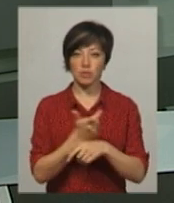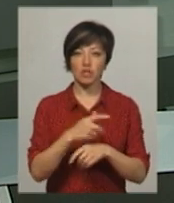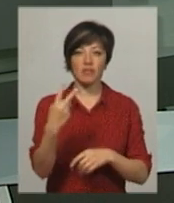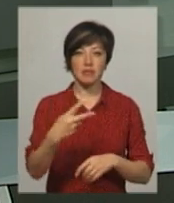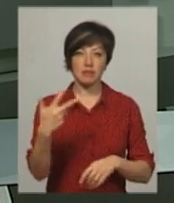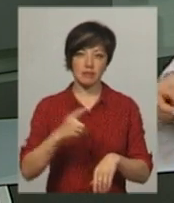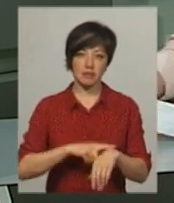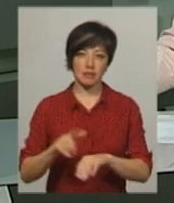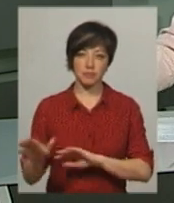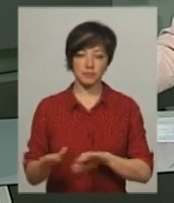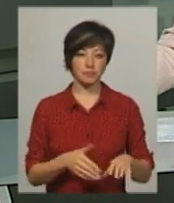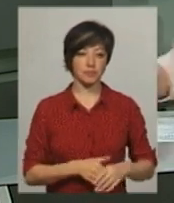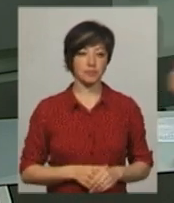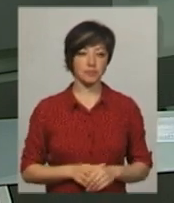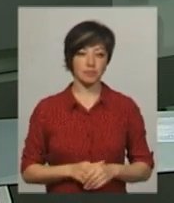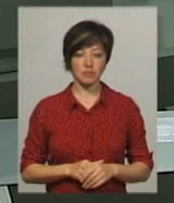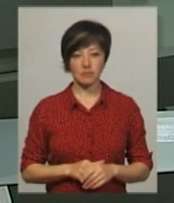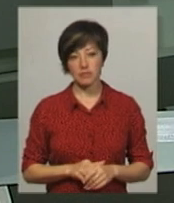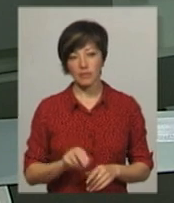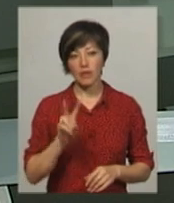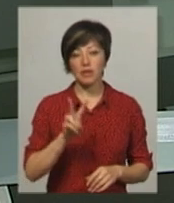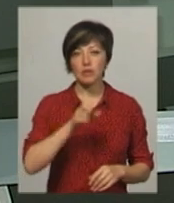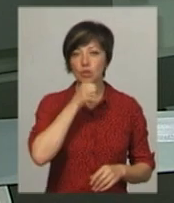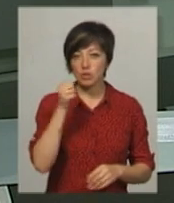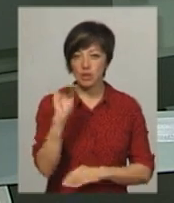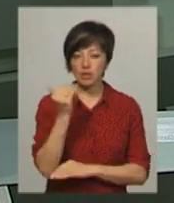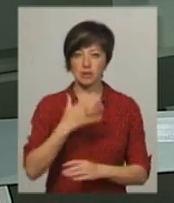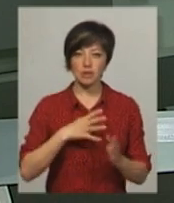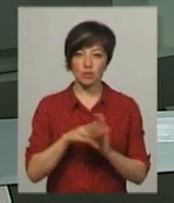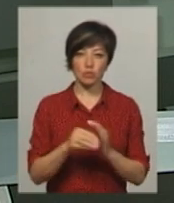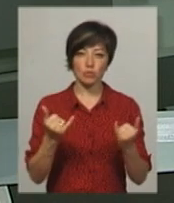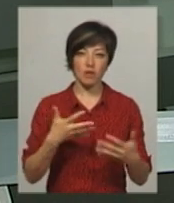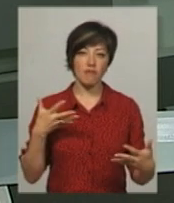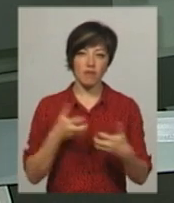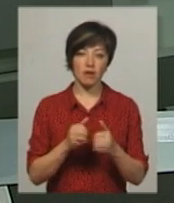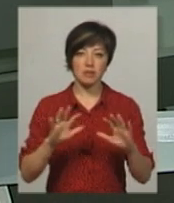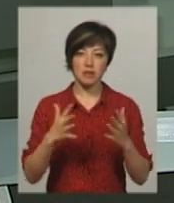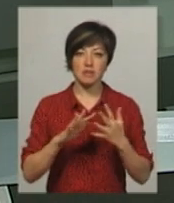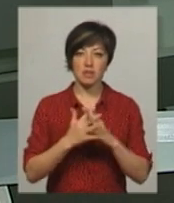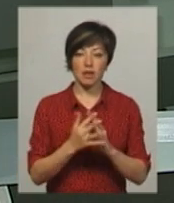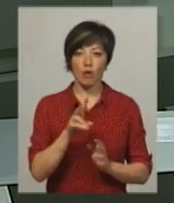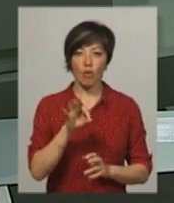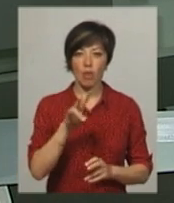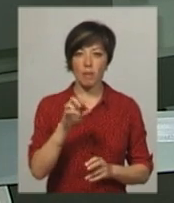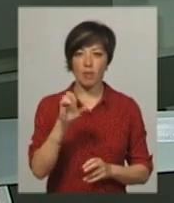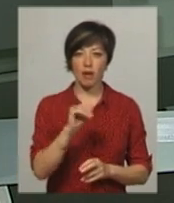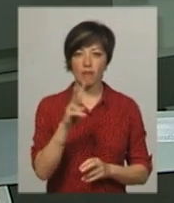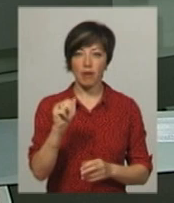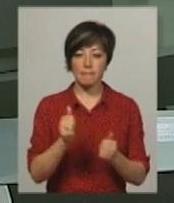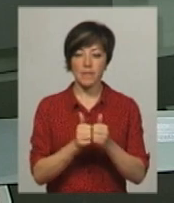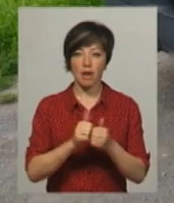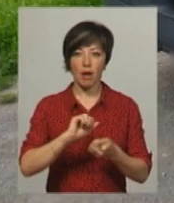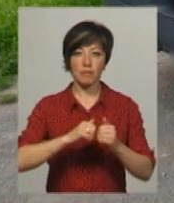.30. Двоє дорослих і дитина загинули сьогодні в аварії, яка сталася у селі Колибаєвка біля Кам'янця